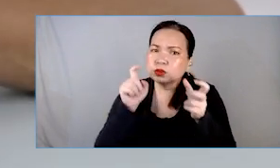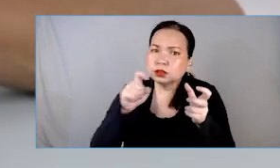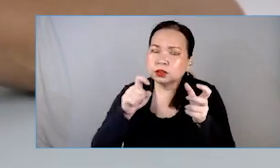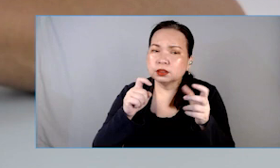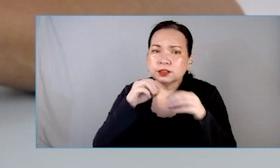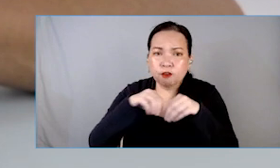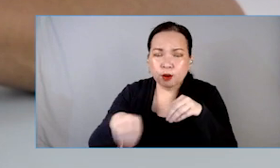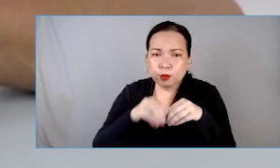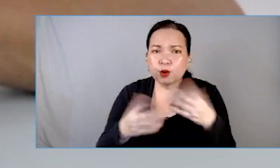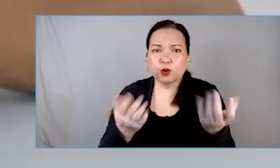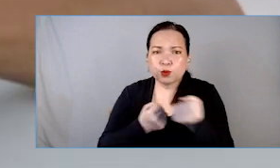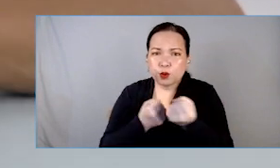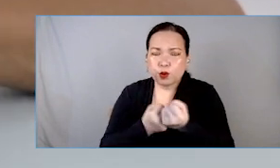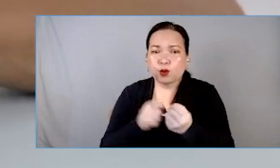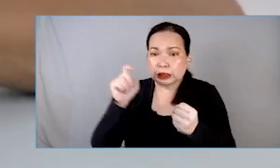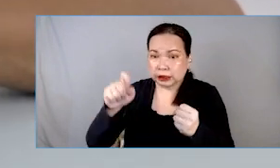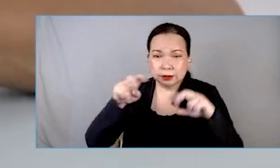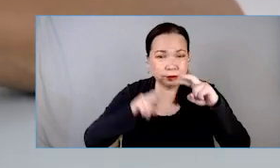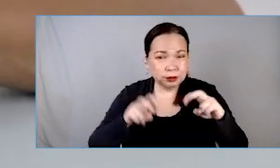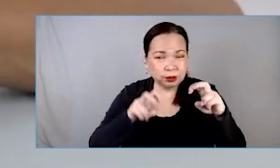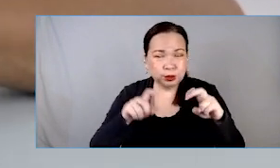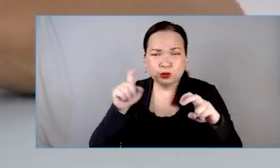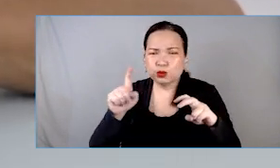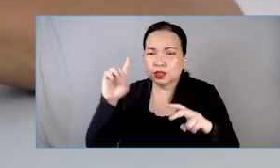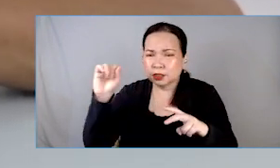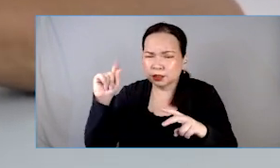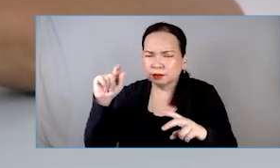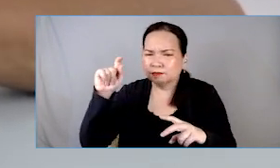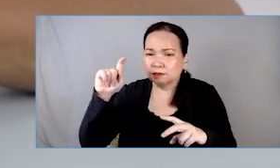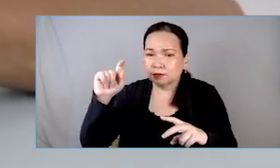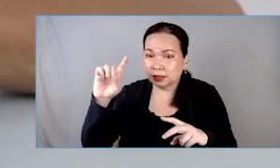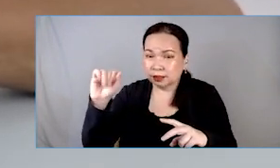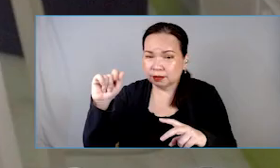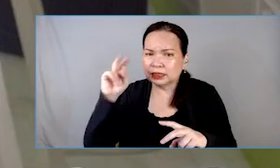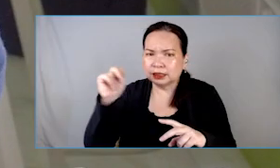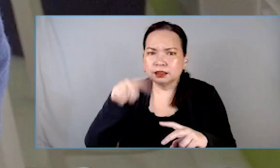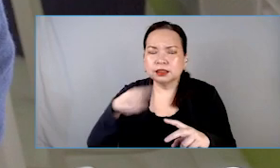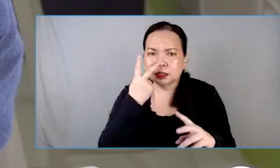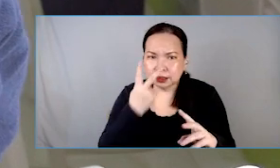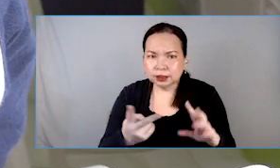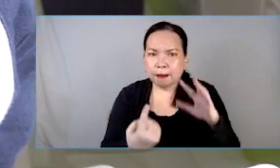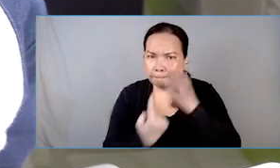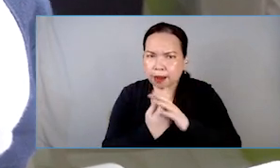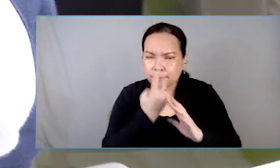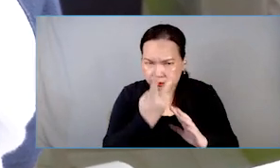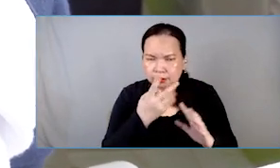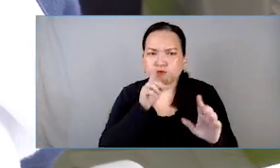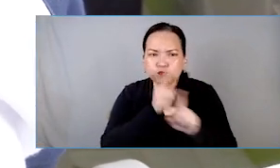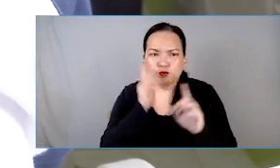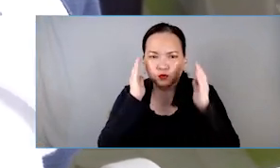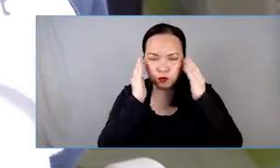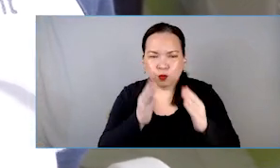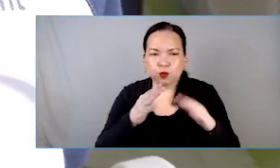anong pag-aaral, anong mga datos ang kailangan para makita, para kailangan na magsasaka. ColabDev or